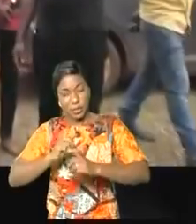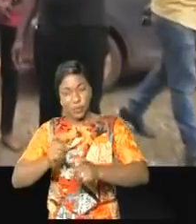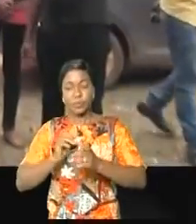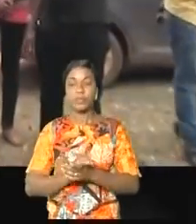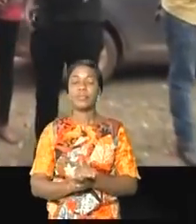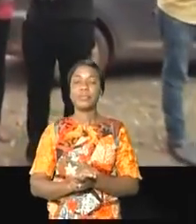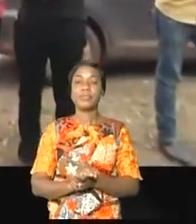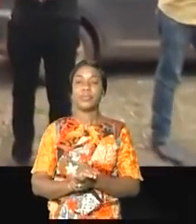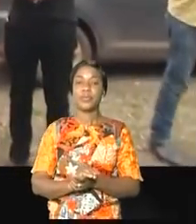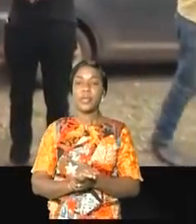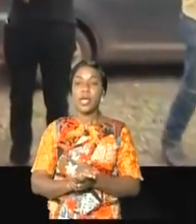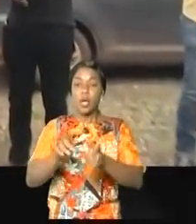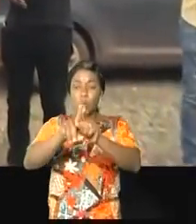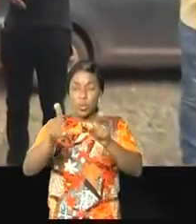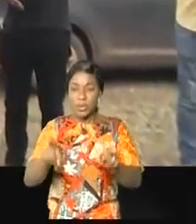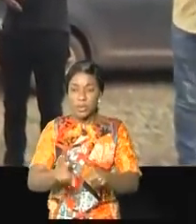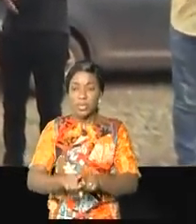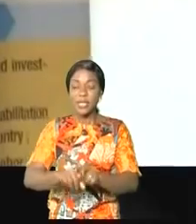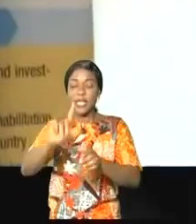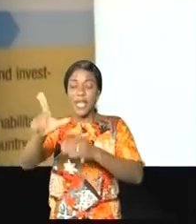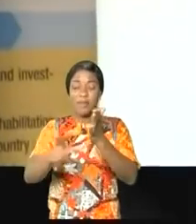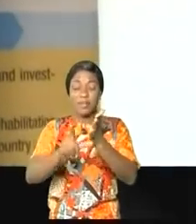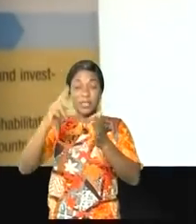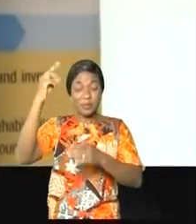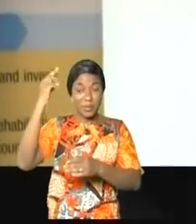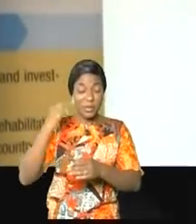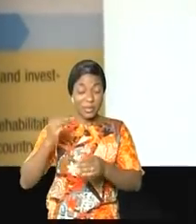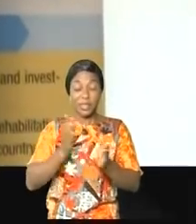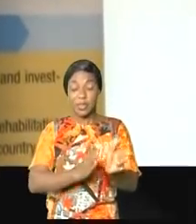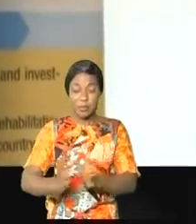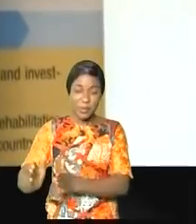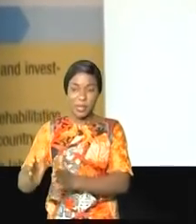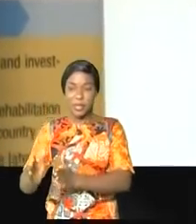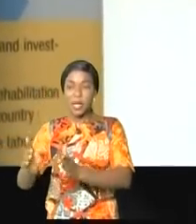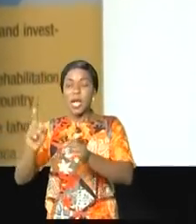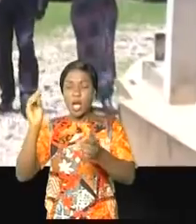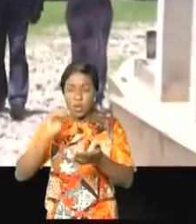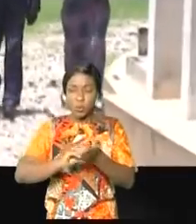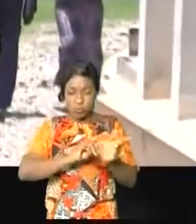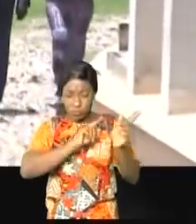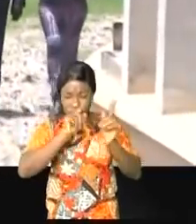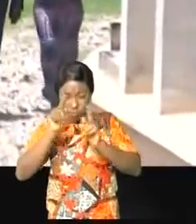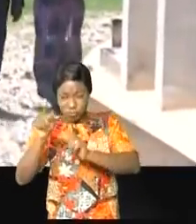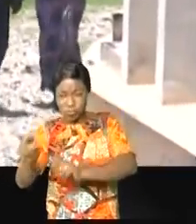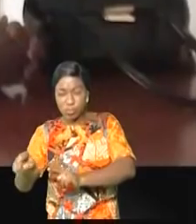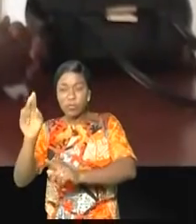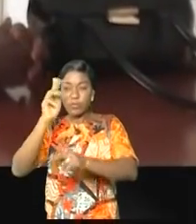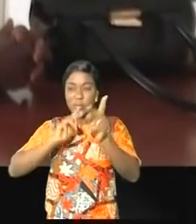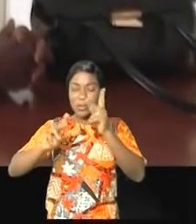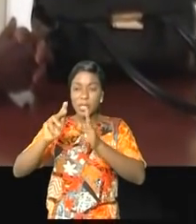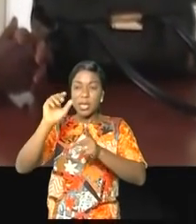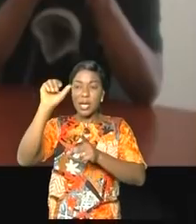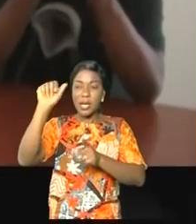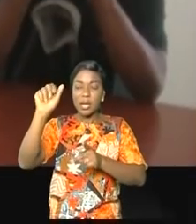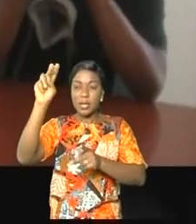'inspection et de travail, la vice-première ministre et ministre du plan s'est rendue à l'ANAPI section du Okatanga